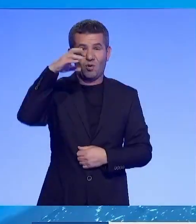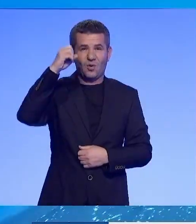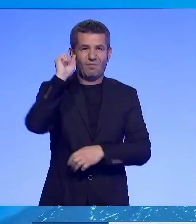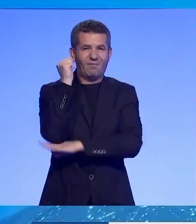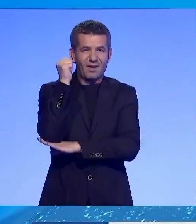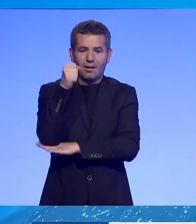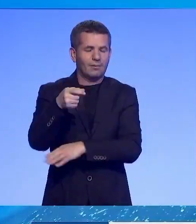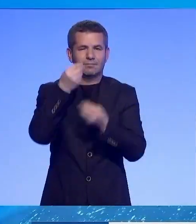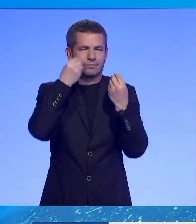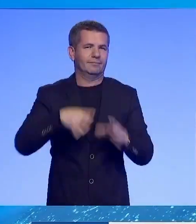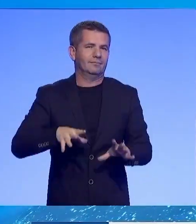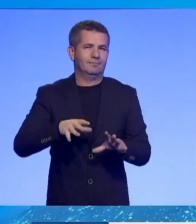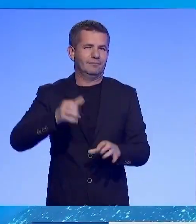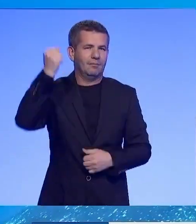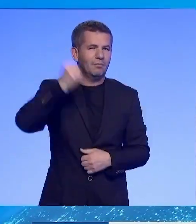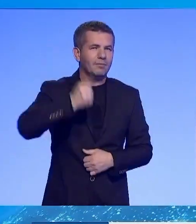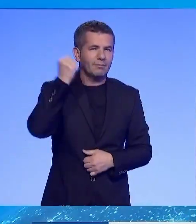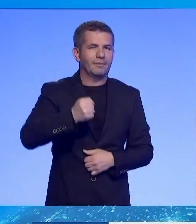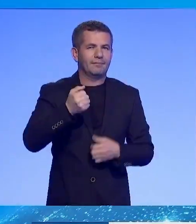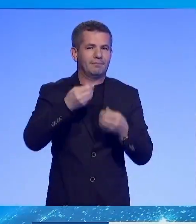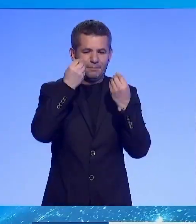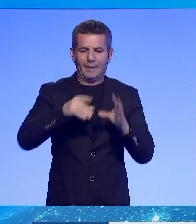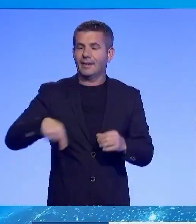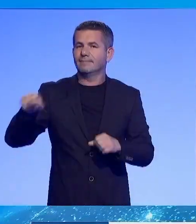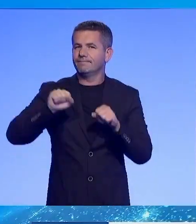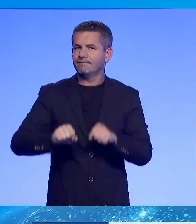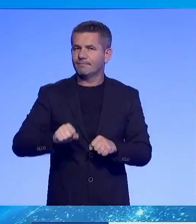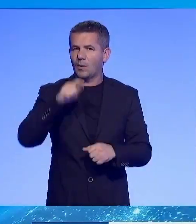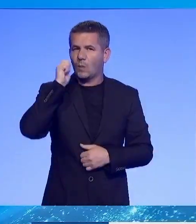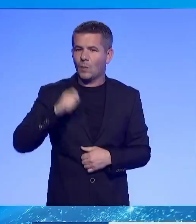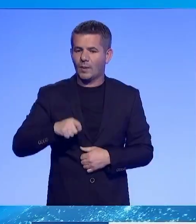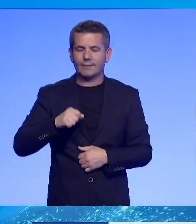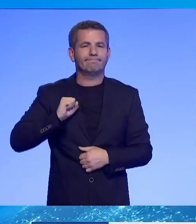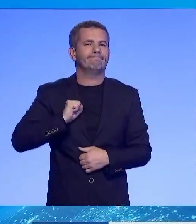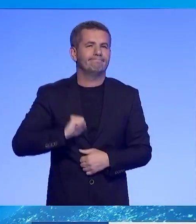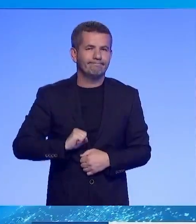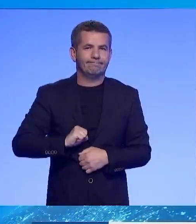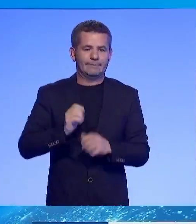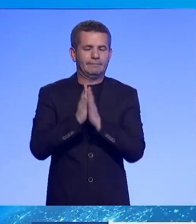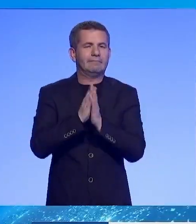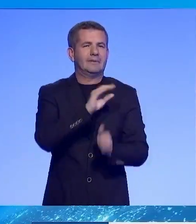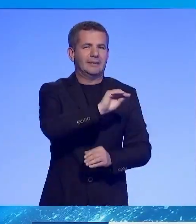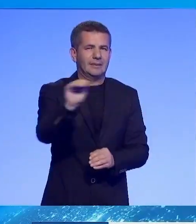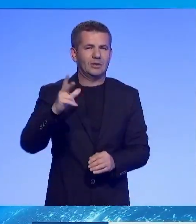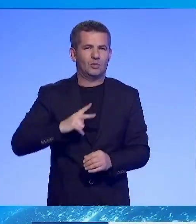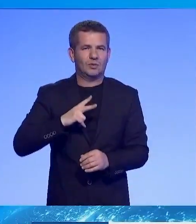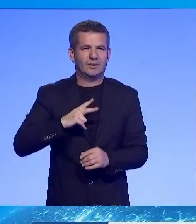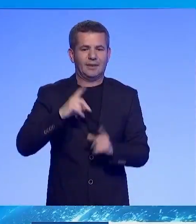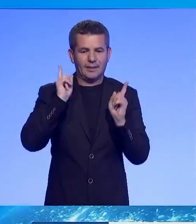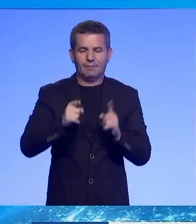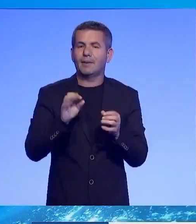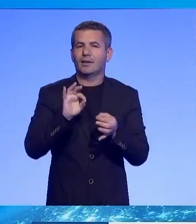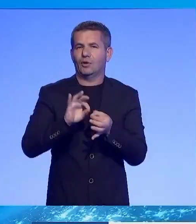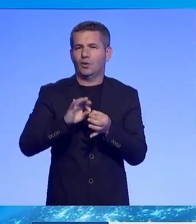si pas presidentit Zelenski. Si rezultat, qeveria Ukrajinës është detyruar të nëzis popullsin të përpichet të përdor energjin me